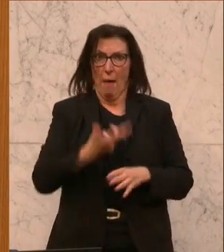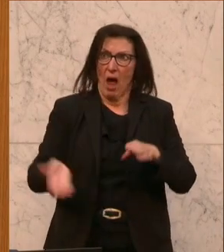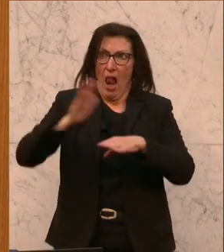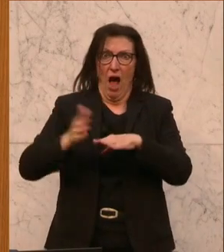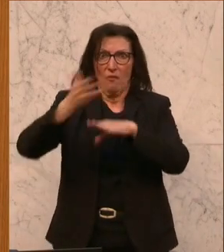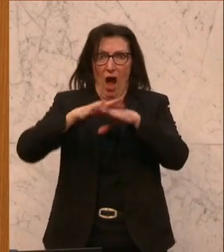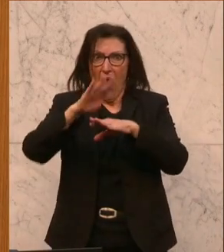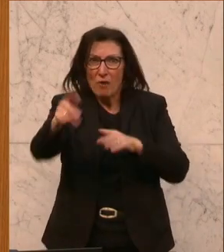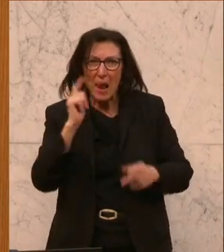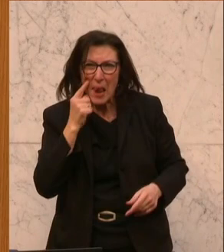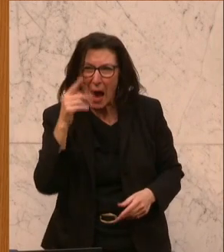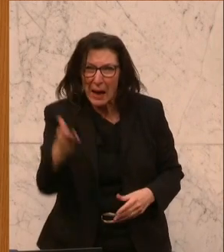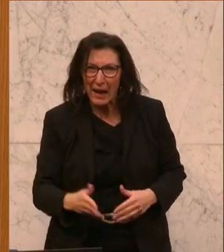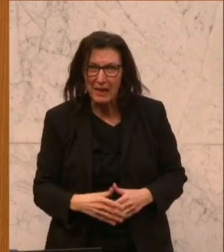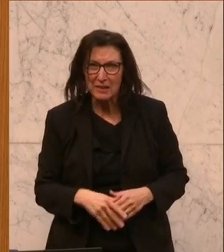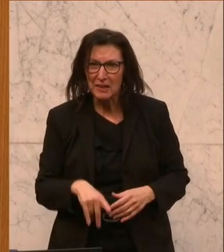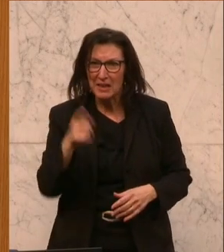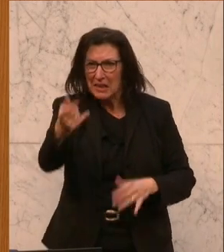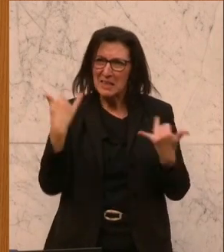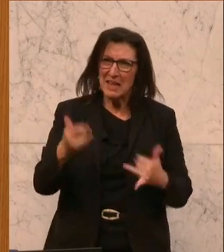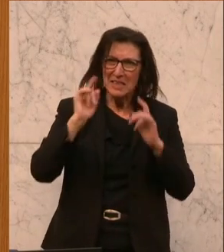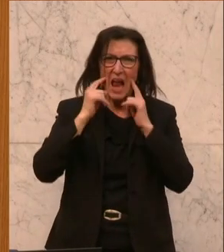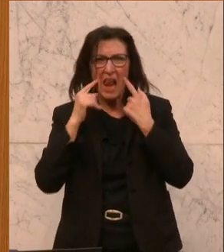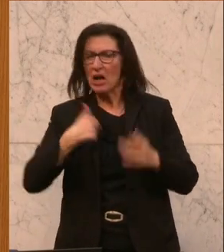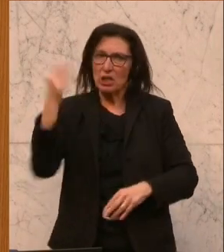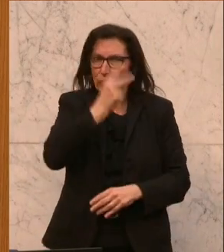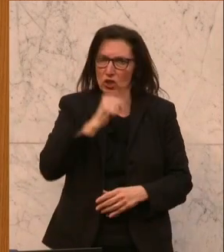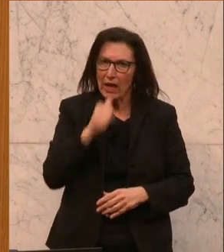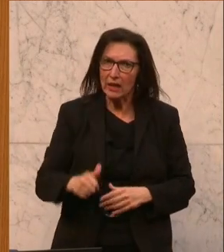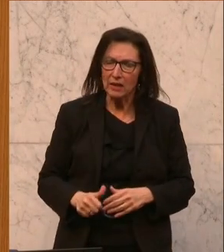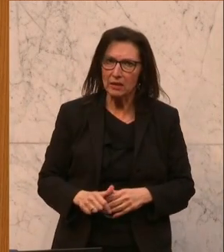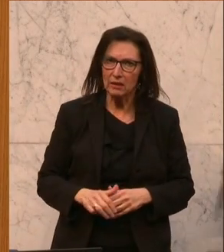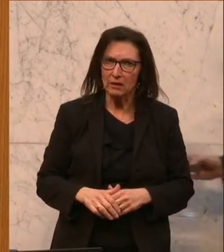warum das etwas zum Lachen ist, warum man das ins Lächerliche ziehen muss. Das verstehe ich nicht.